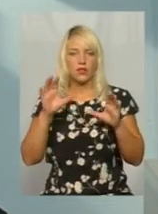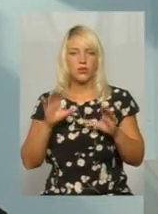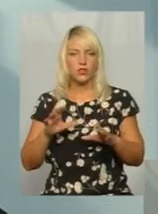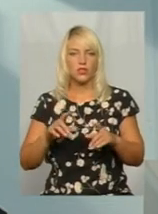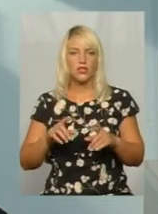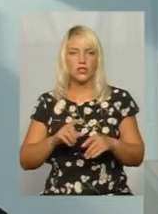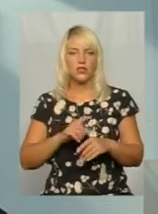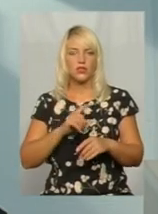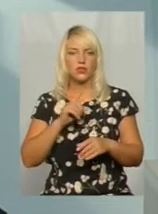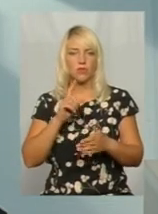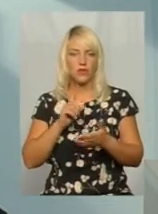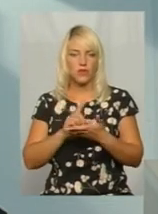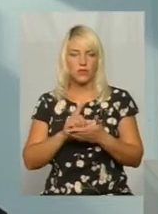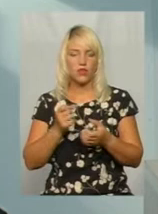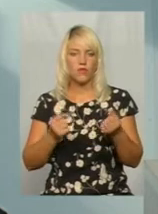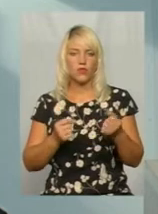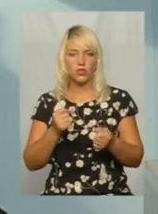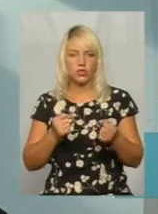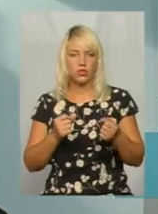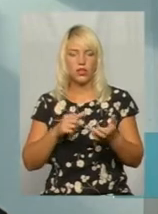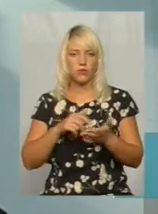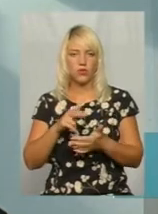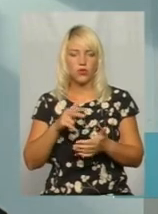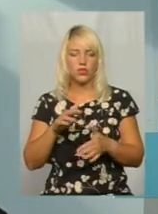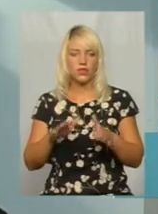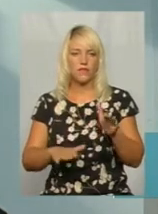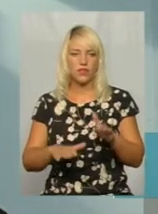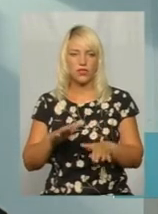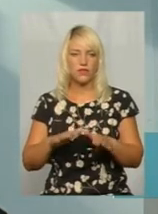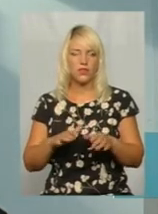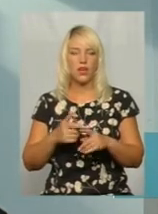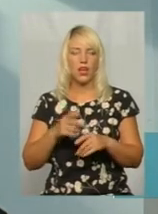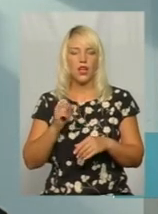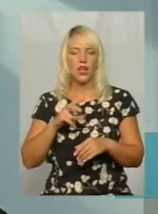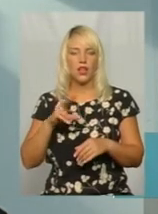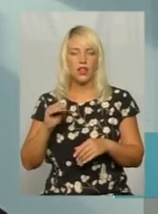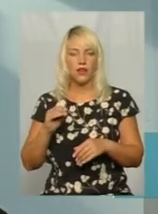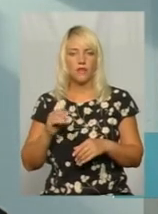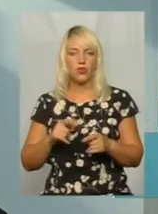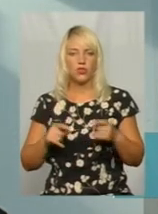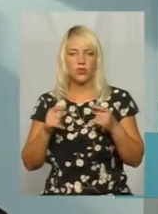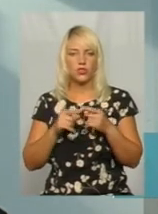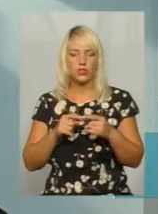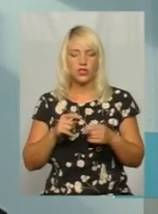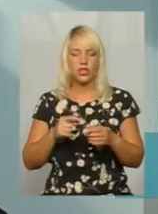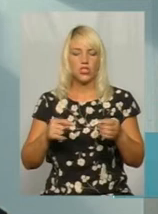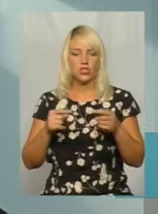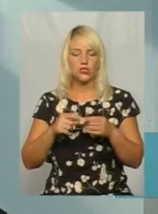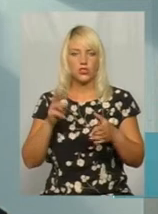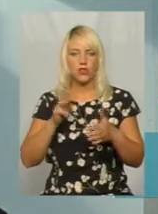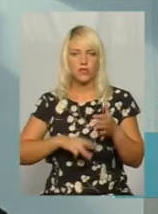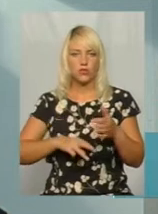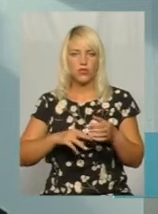водія пройти зважування, але водночас чіткої штрафної санкції